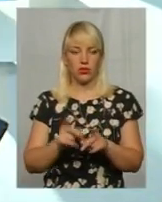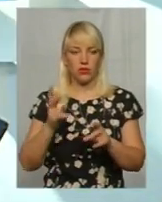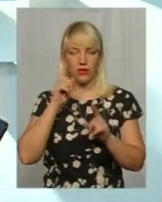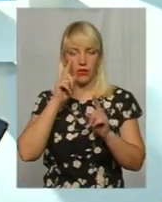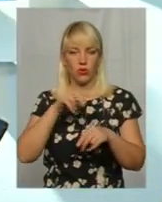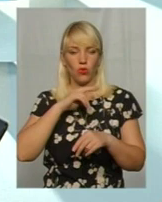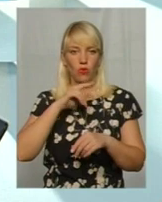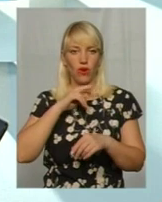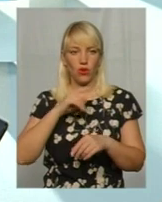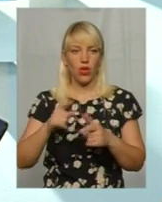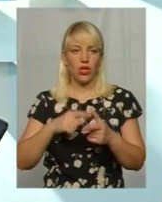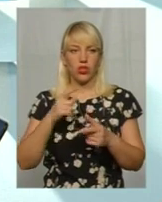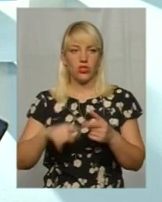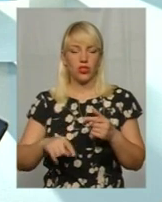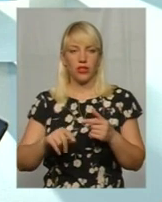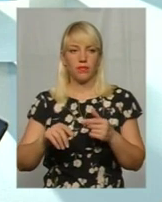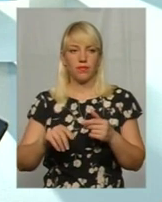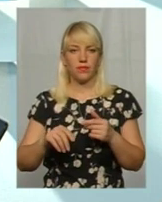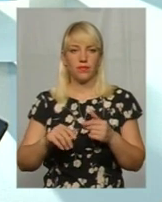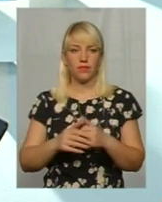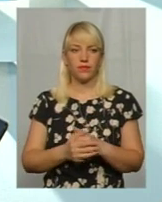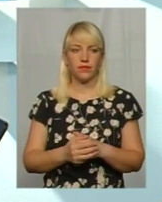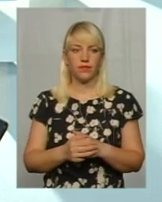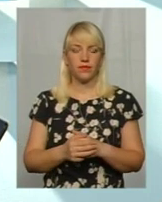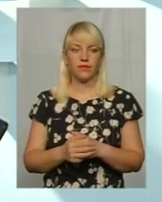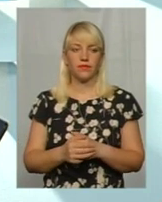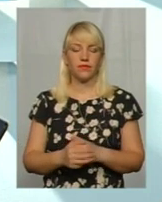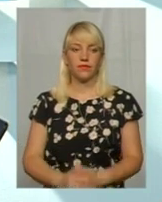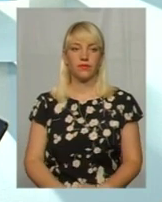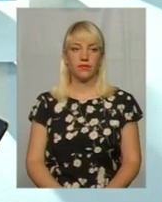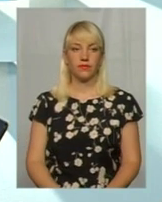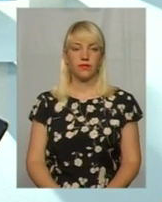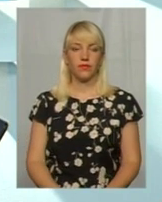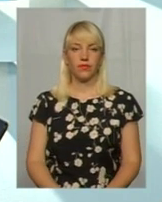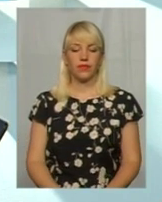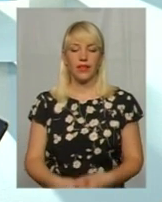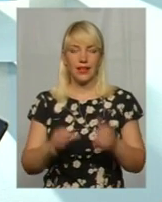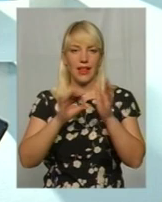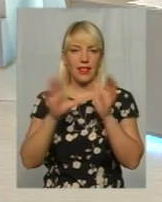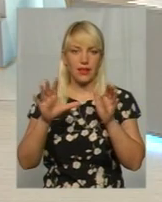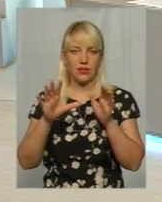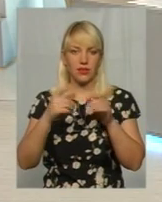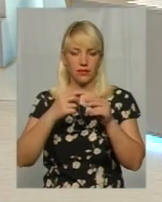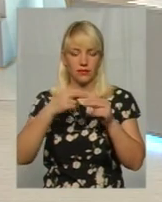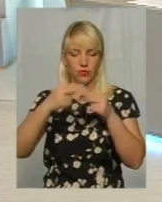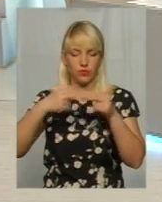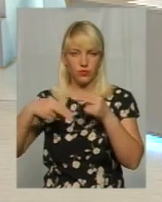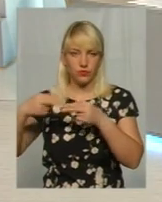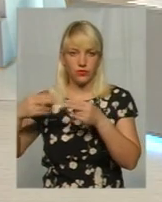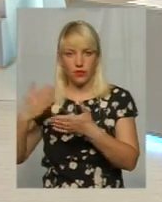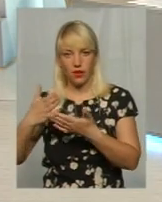чи ізольована проводка, можливо, русизм, чи